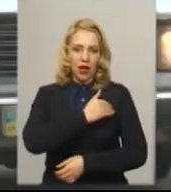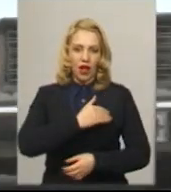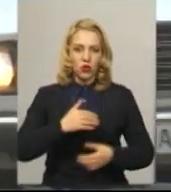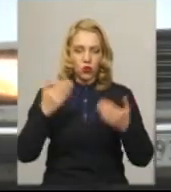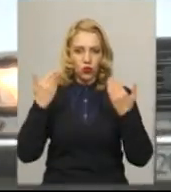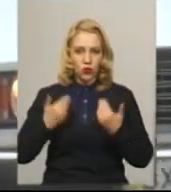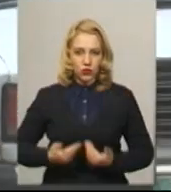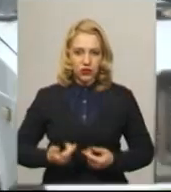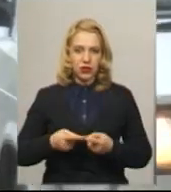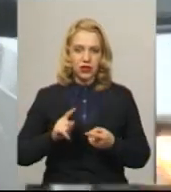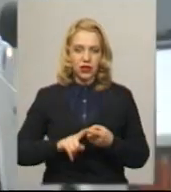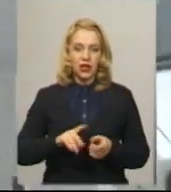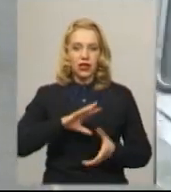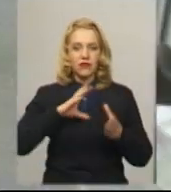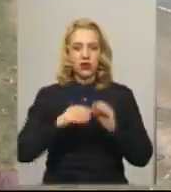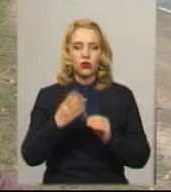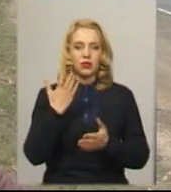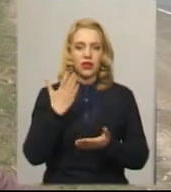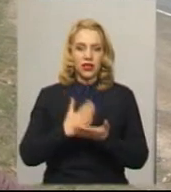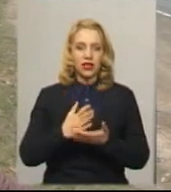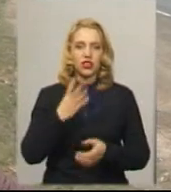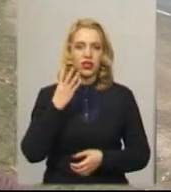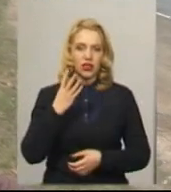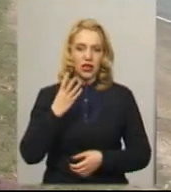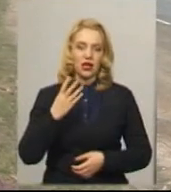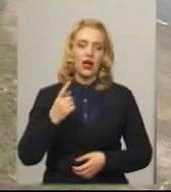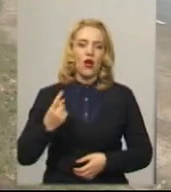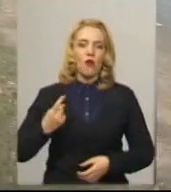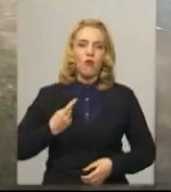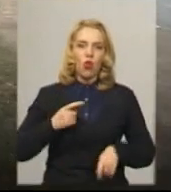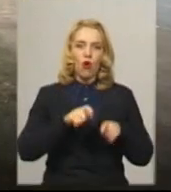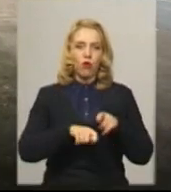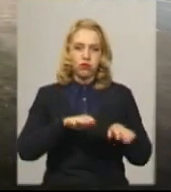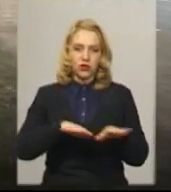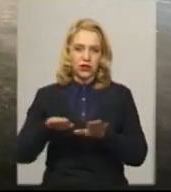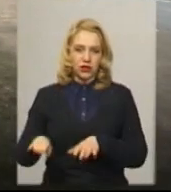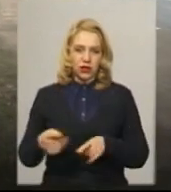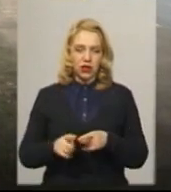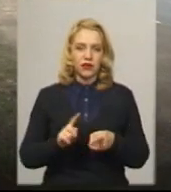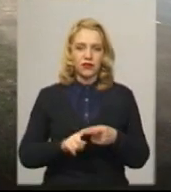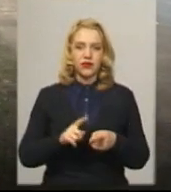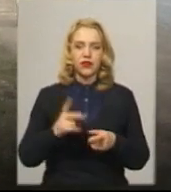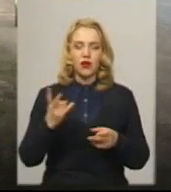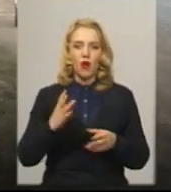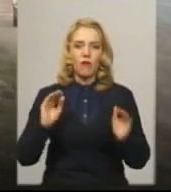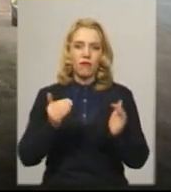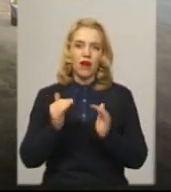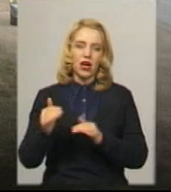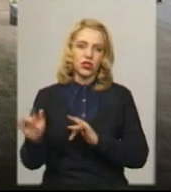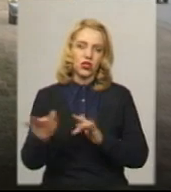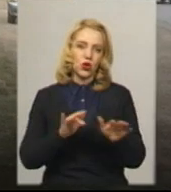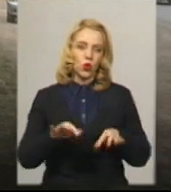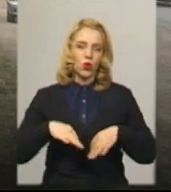міста встановлено чотири цілодобові блокпости. Було прийнято рішення про те, щоб обмежити рух транспортних засобів,